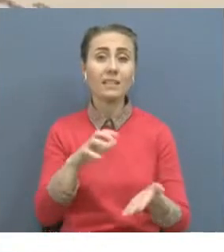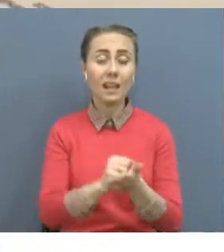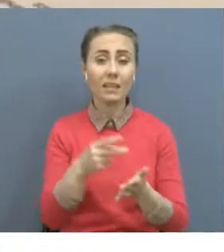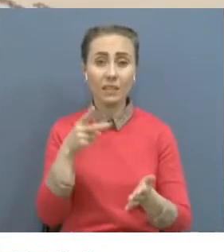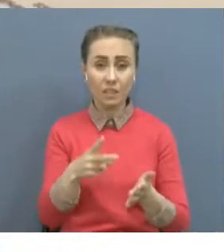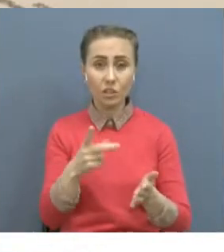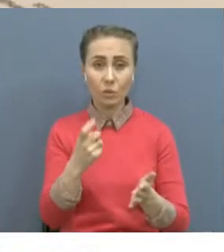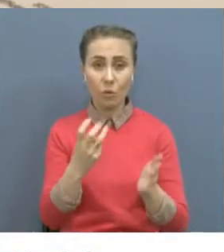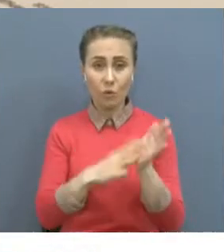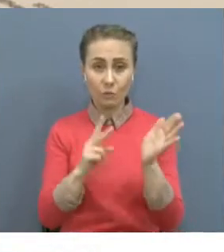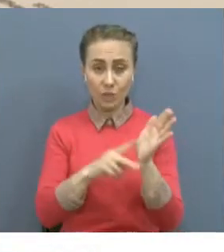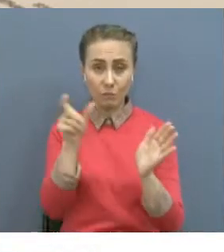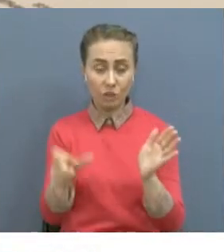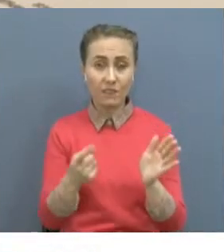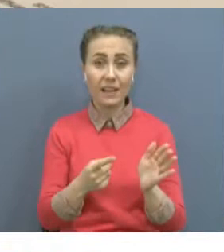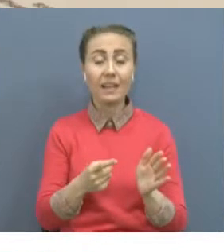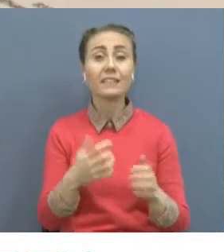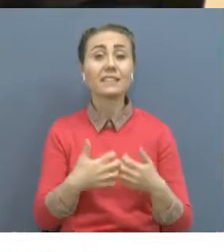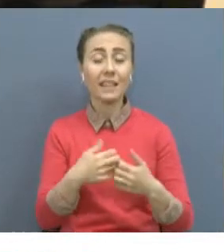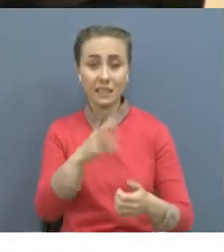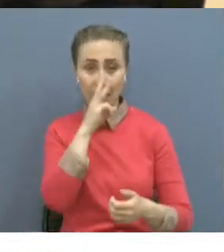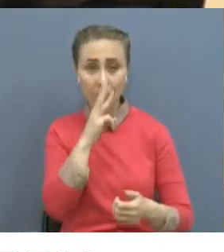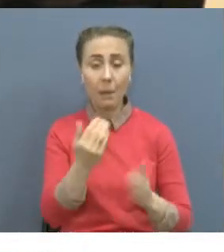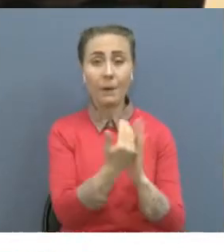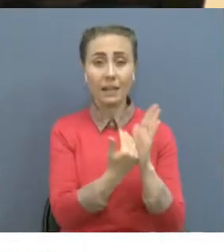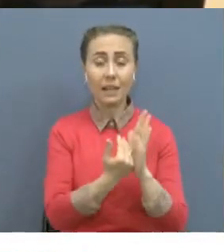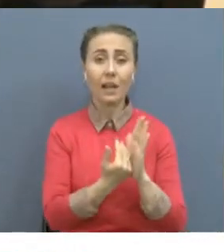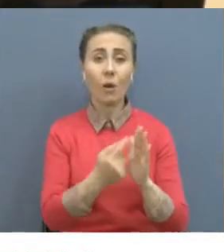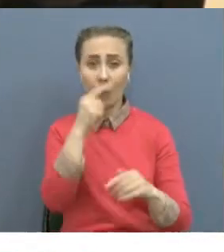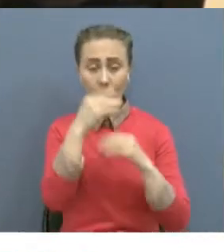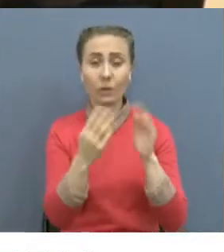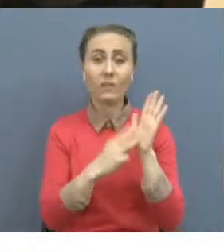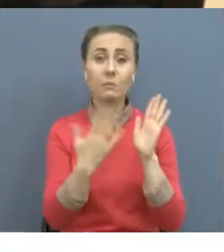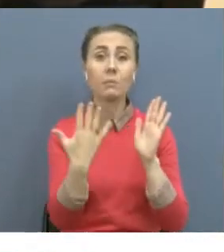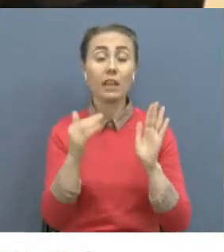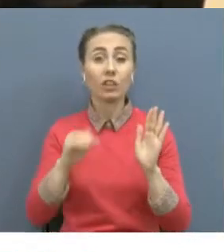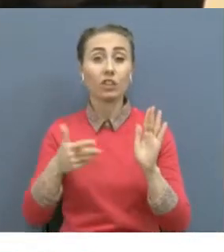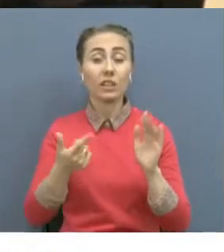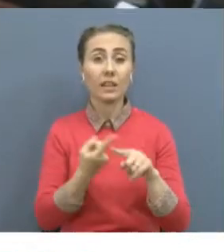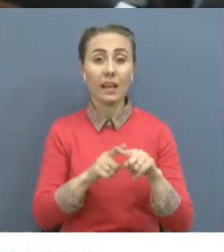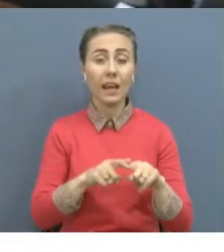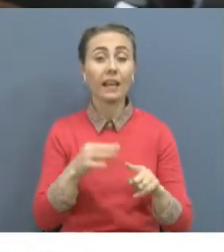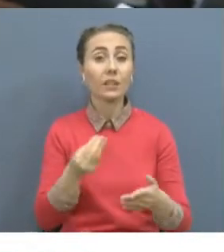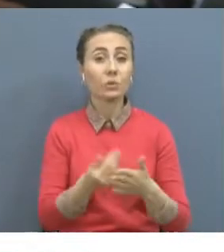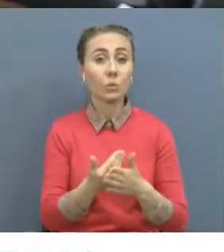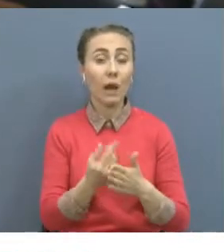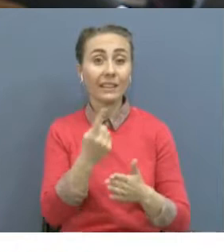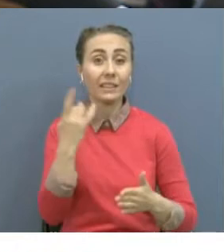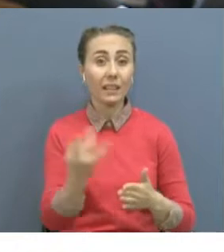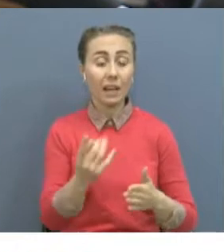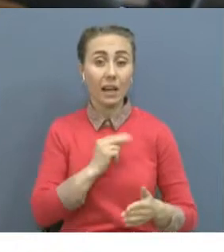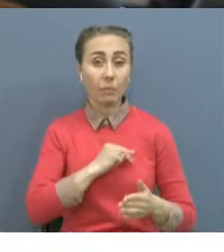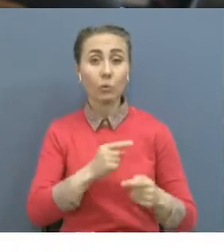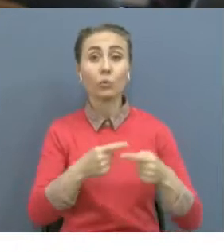іс. Айта кетелік бағдарлама бойынша орташа жалақы 85 мүмк тенге шамасында болмақ. Осы мүлшердегі қаржы өзге өңірде еңбек әтіп жүрген